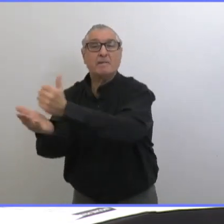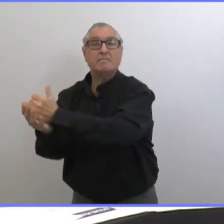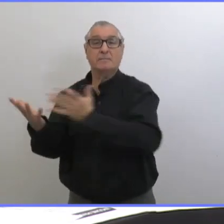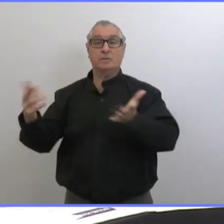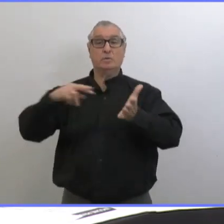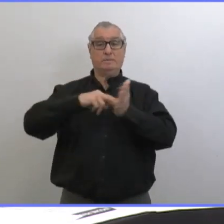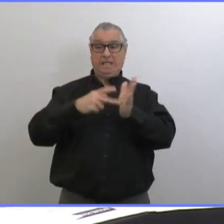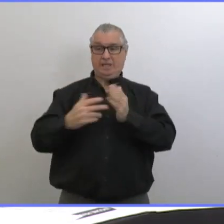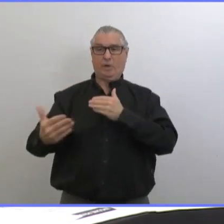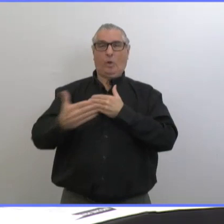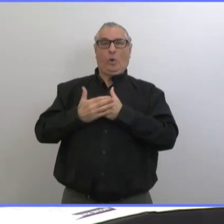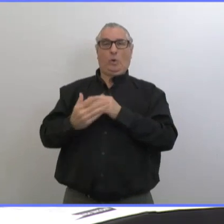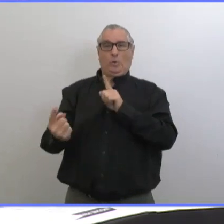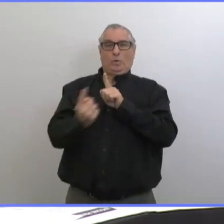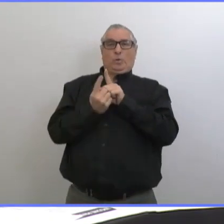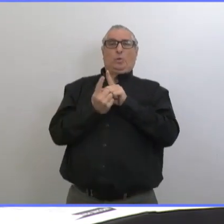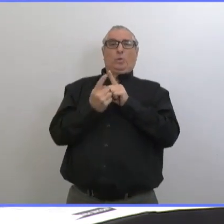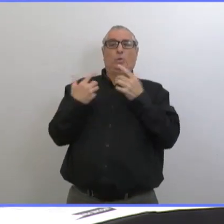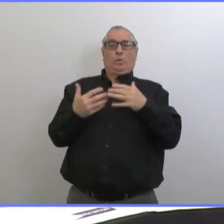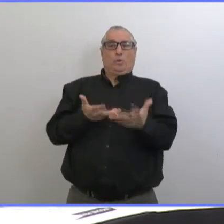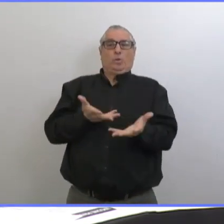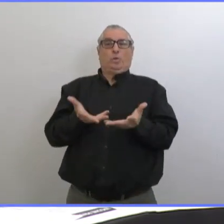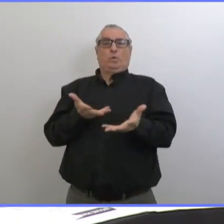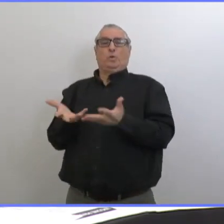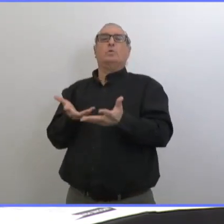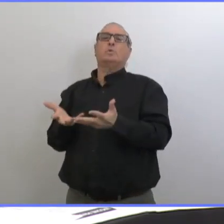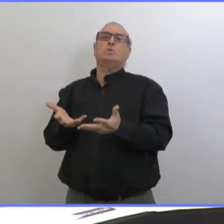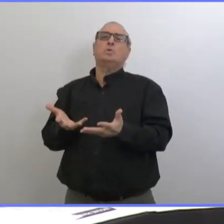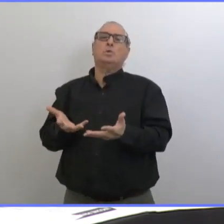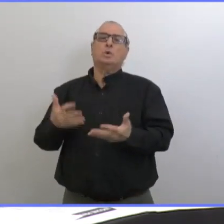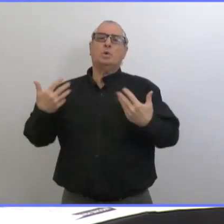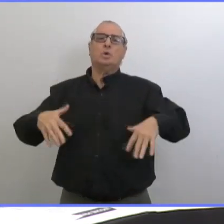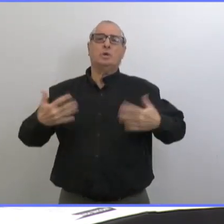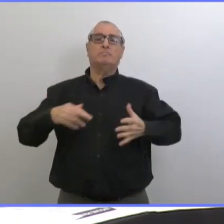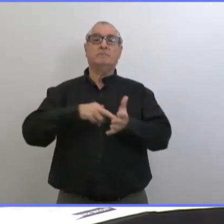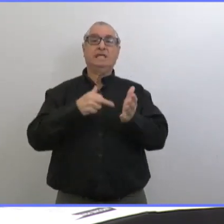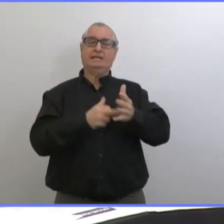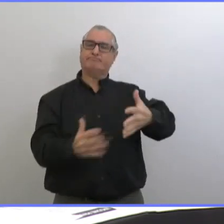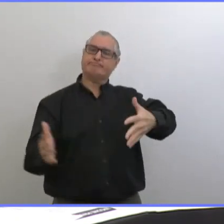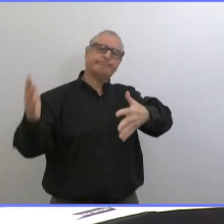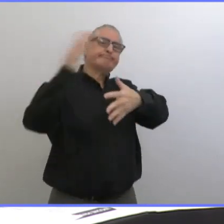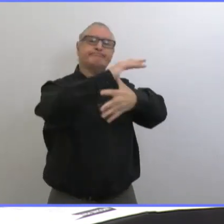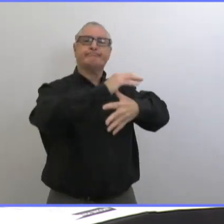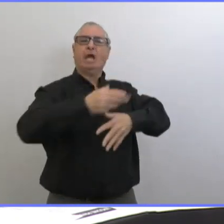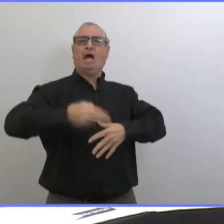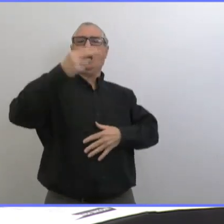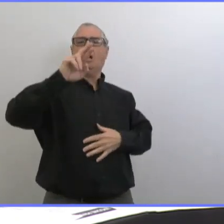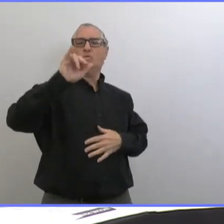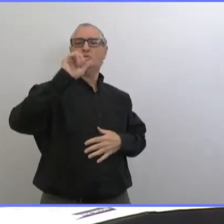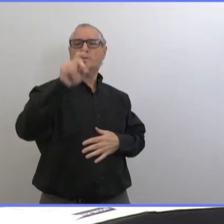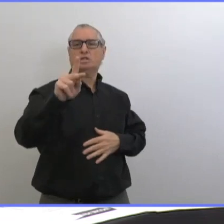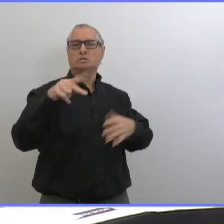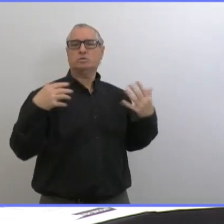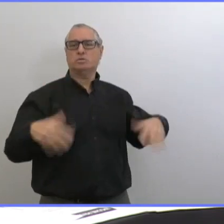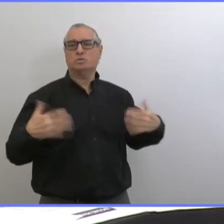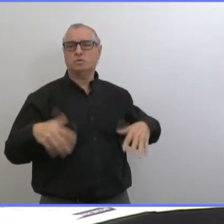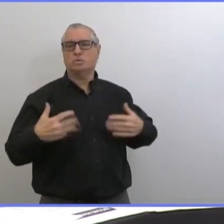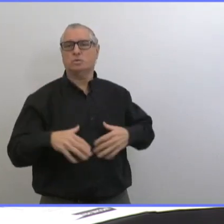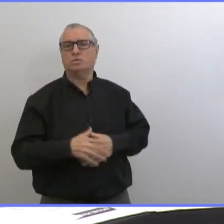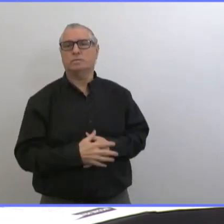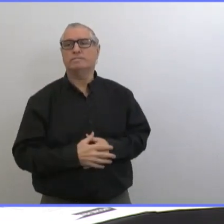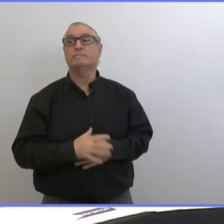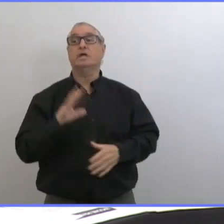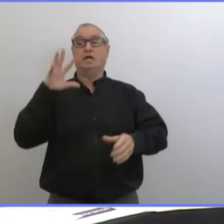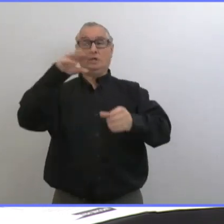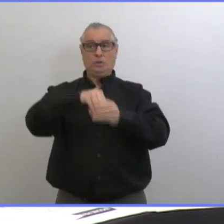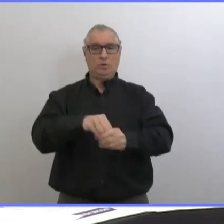paramédics parce qu'ils fournissent parce qu'ils font partie de ce système de réponse ils font partie